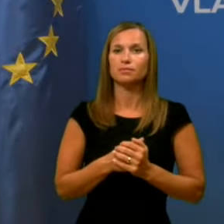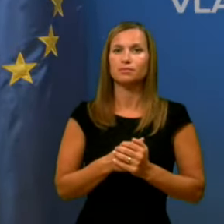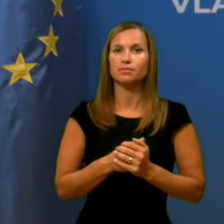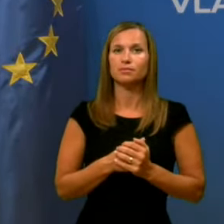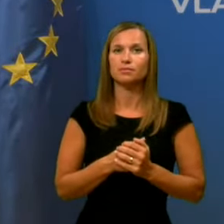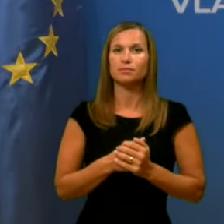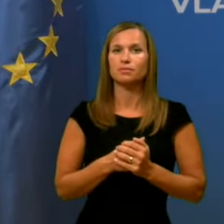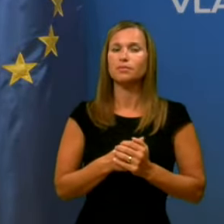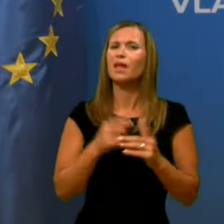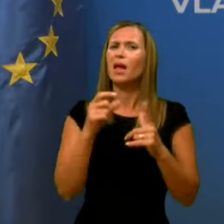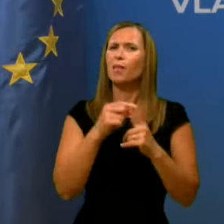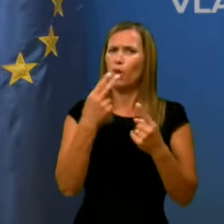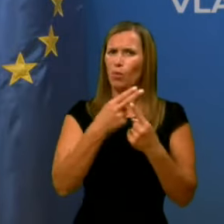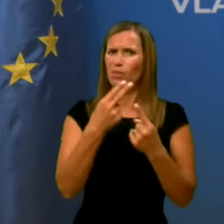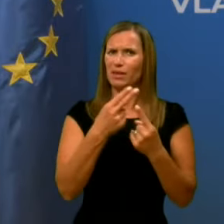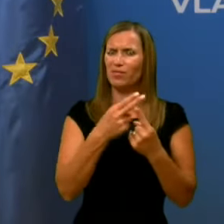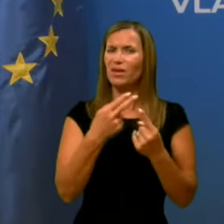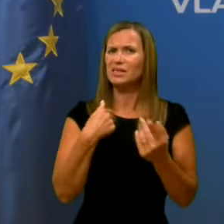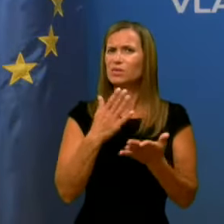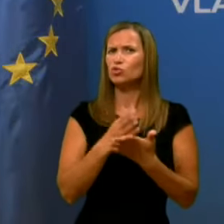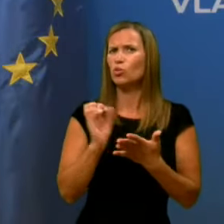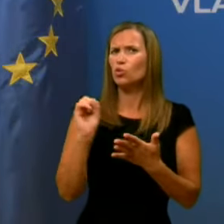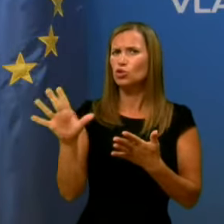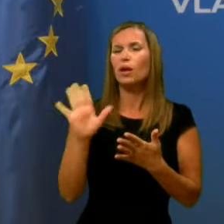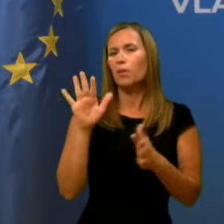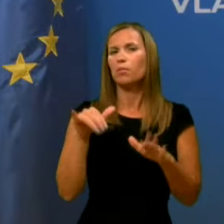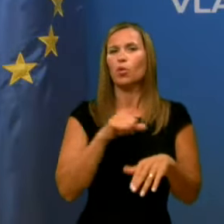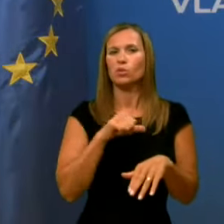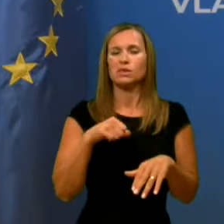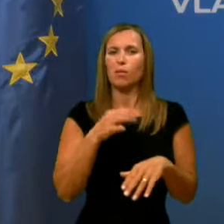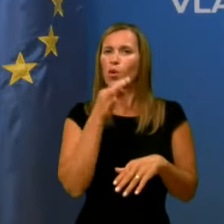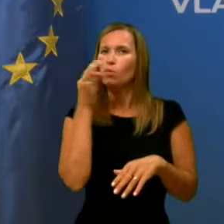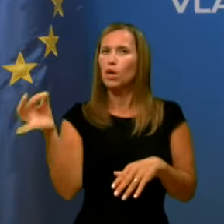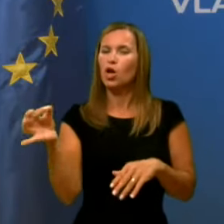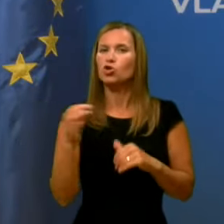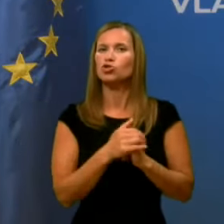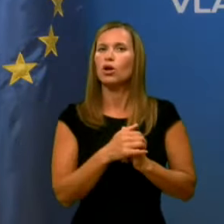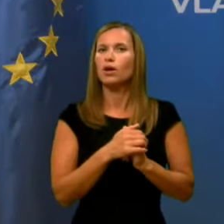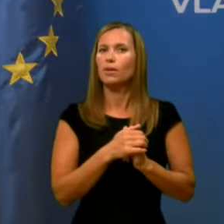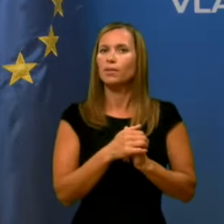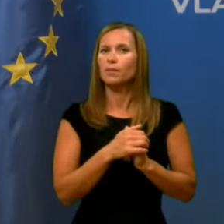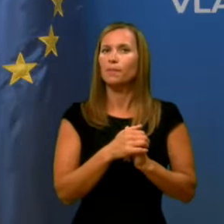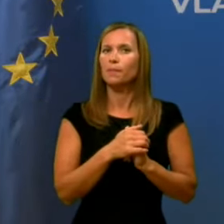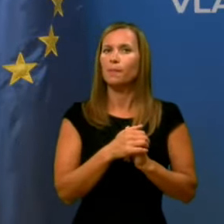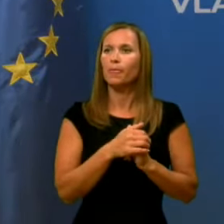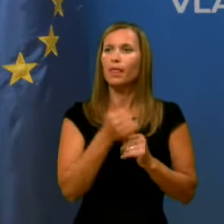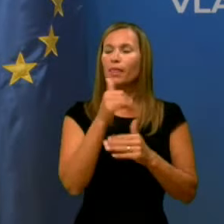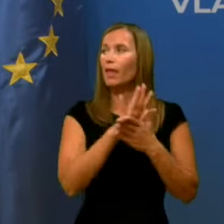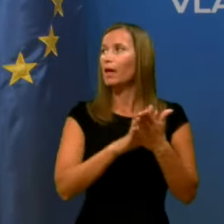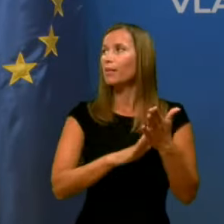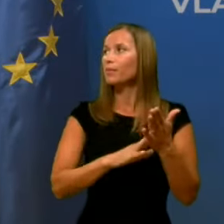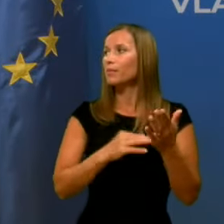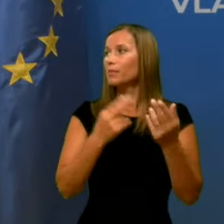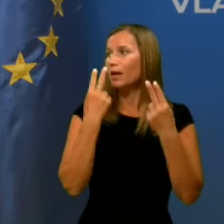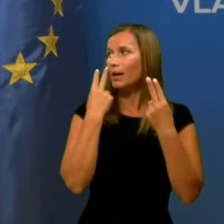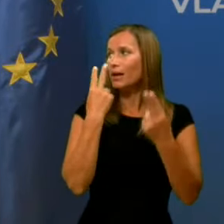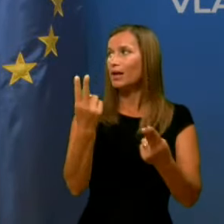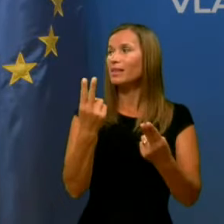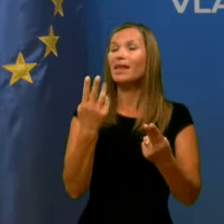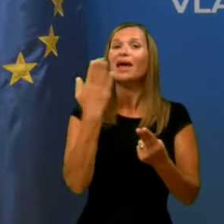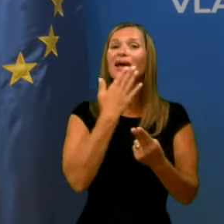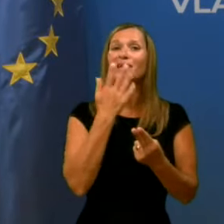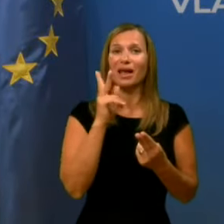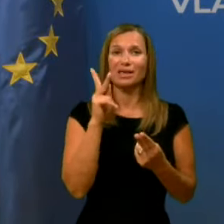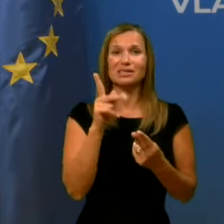Staša Nozar, poopteve, sem se cer pošiljala, ampak bom kar samo vprašala. Skratka, najprej glede hrastnika